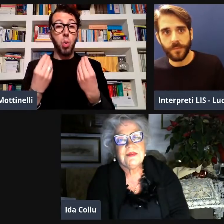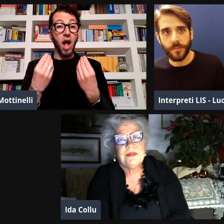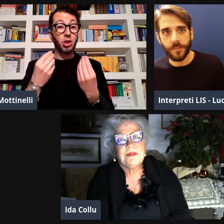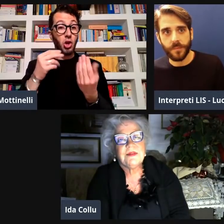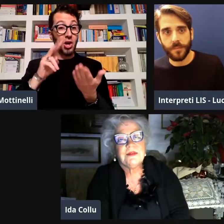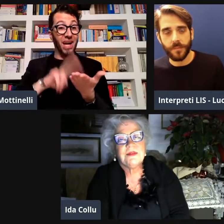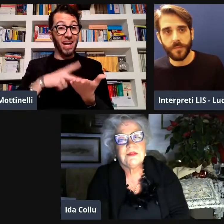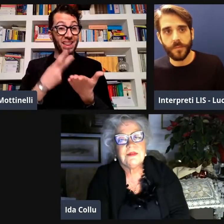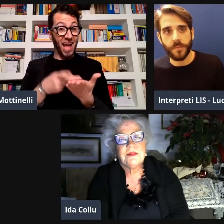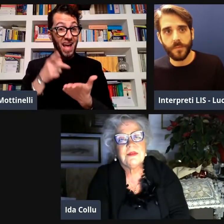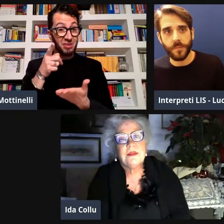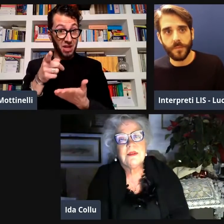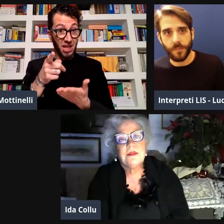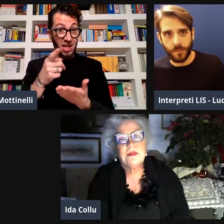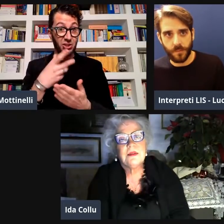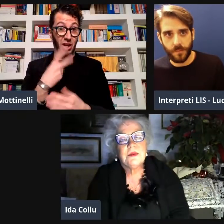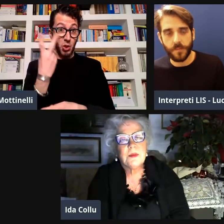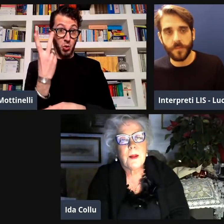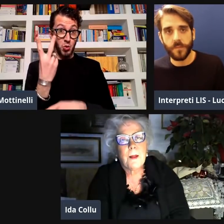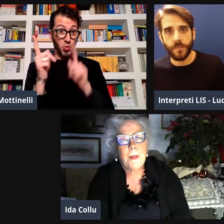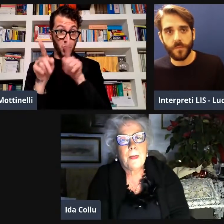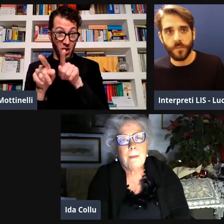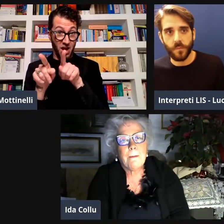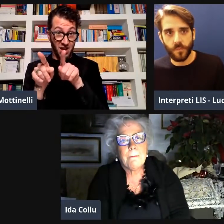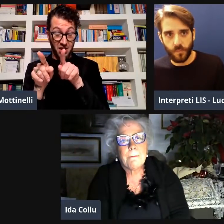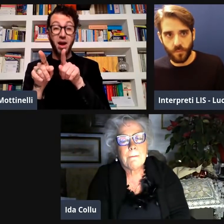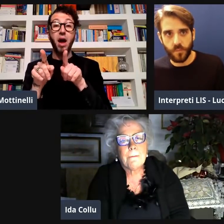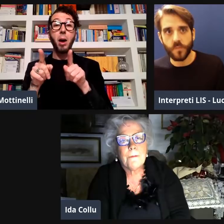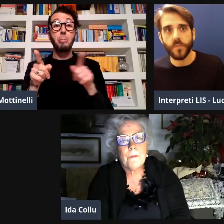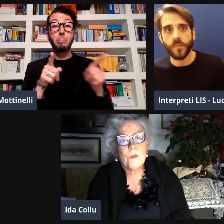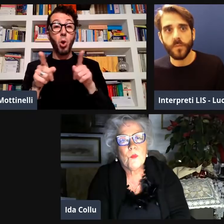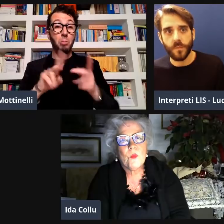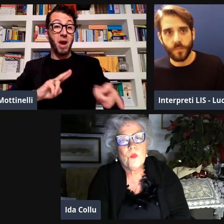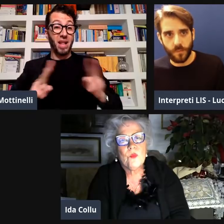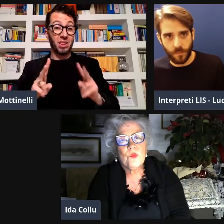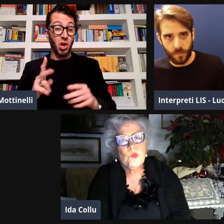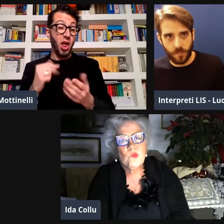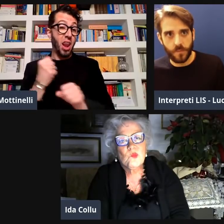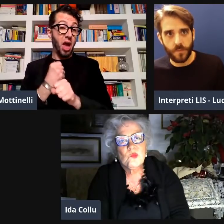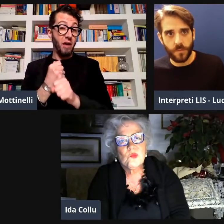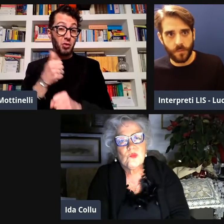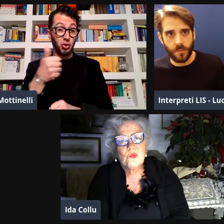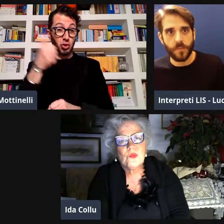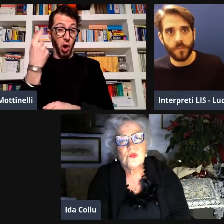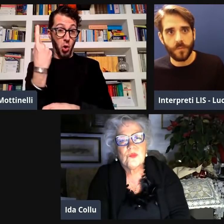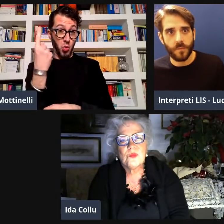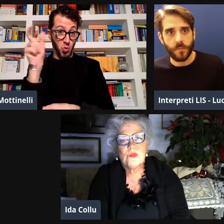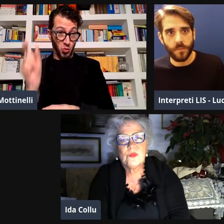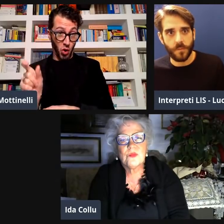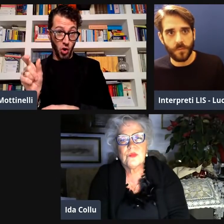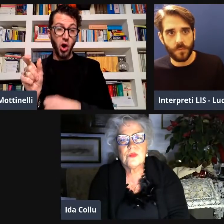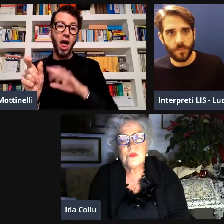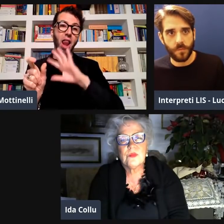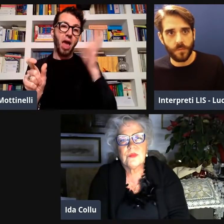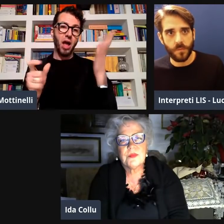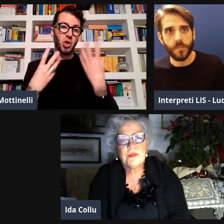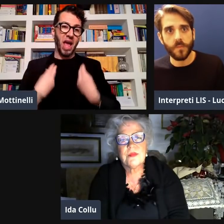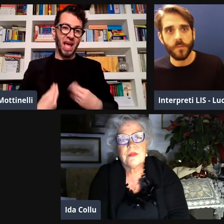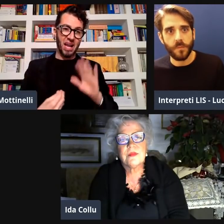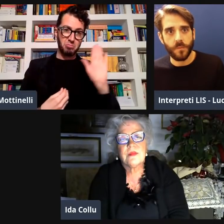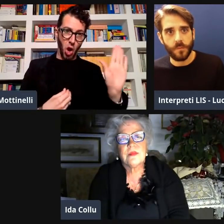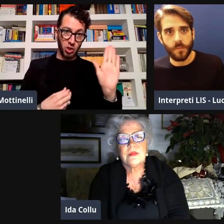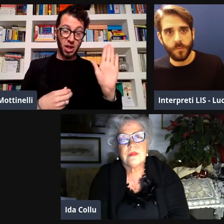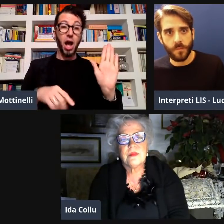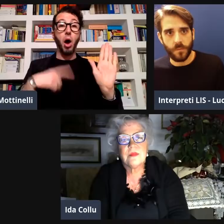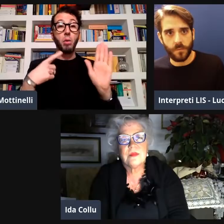Io voglio spiegare un pochino come mai ci sono appunto due interpreti. Dato che nel